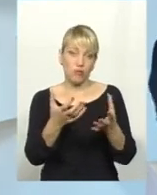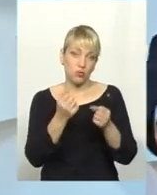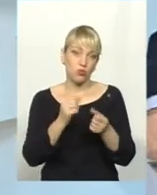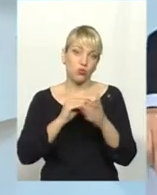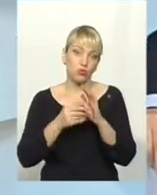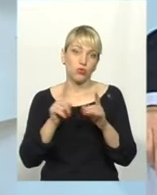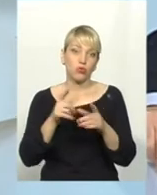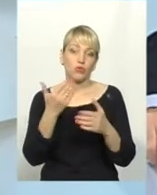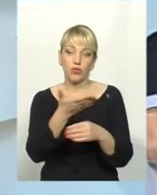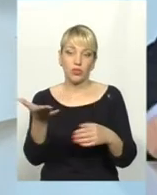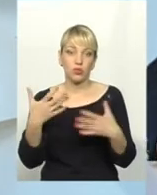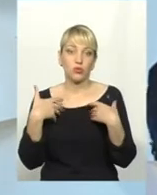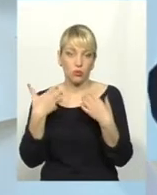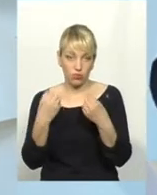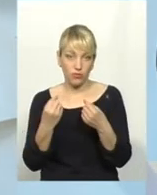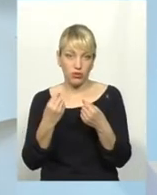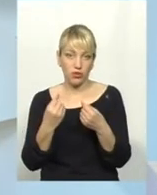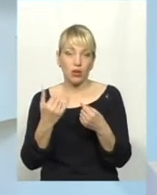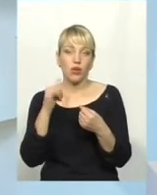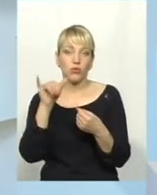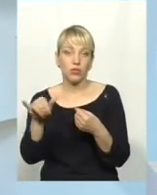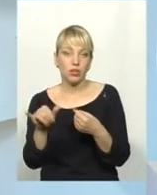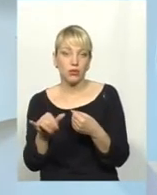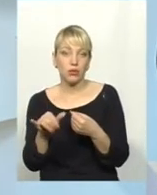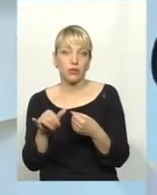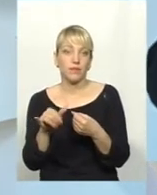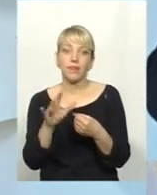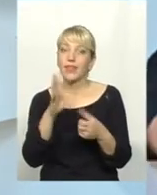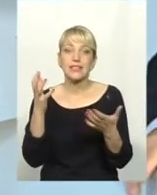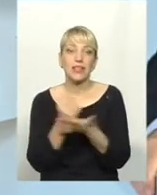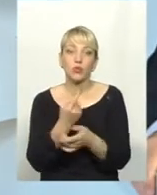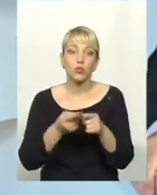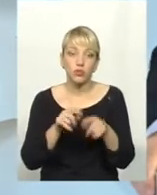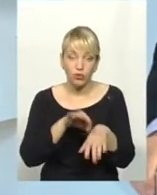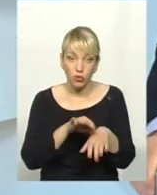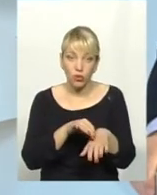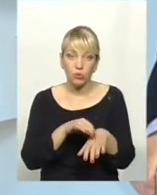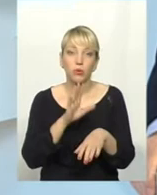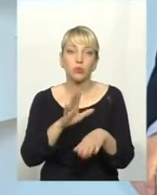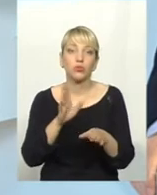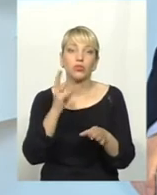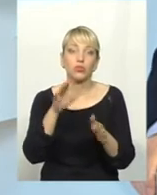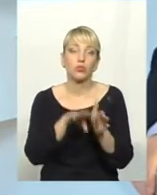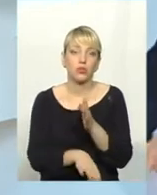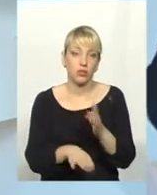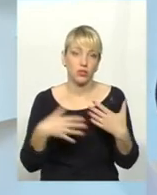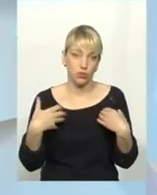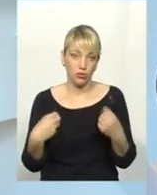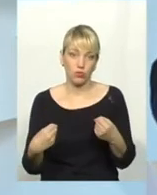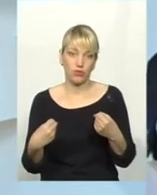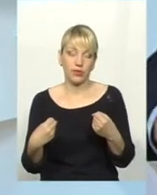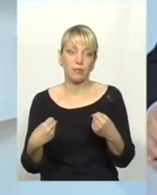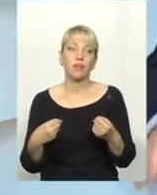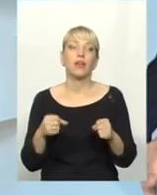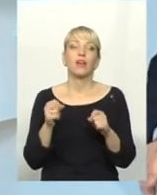важких ускладнень в двох місцях. Тому, безумовно, ми вживаємо заходів, і в нас потужний